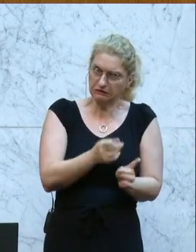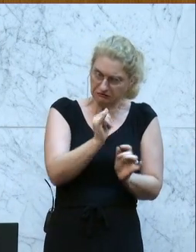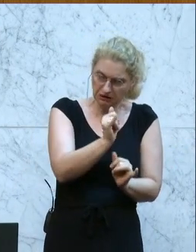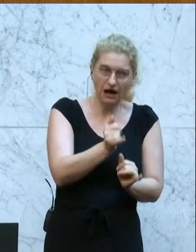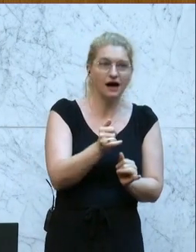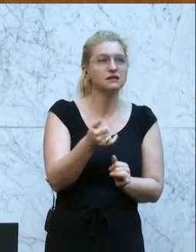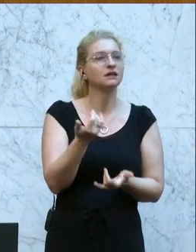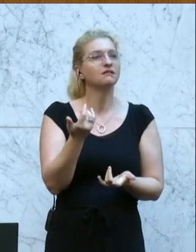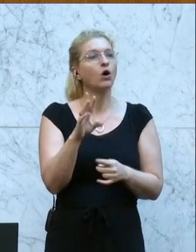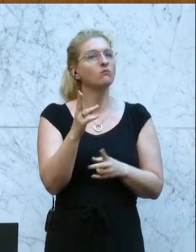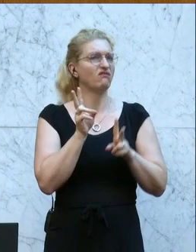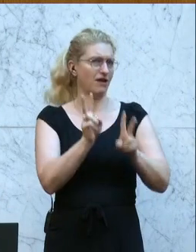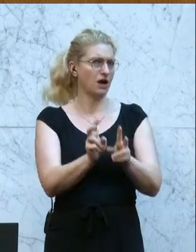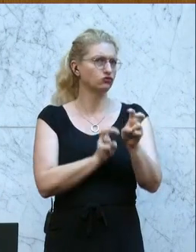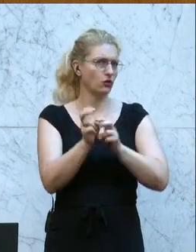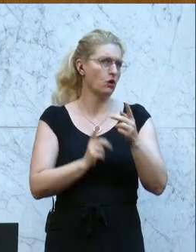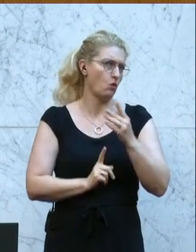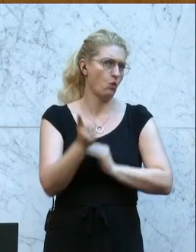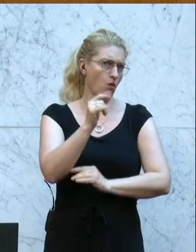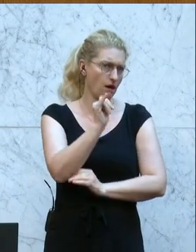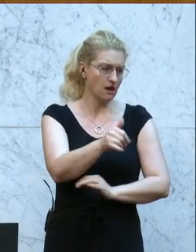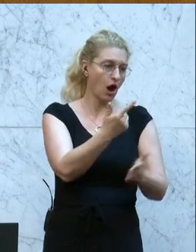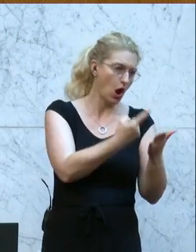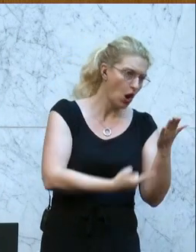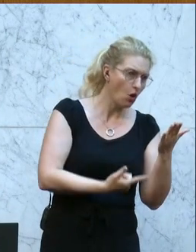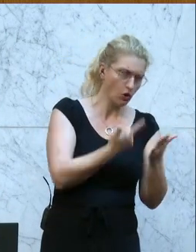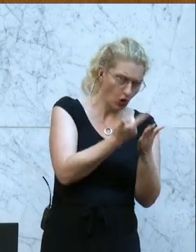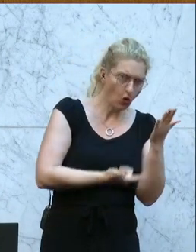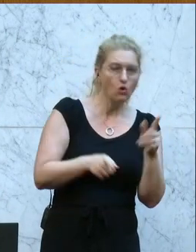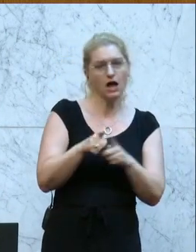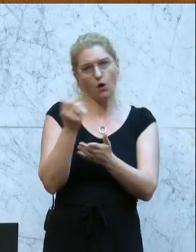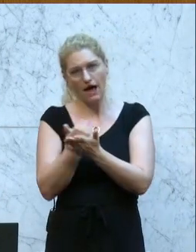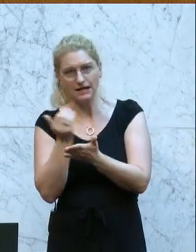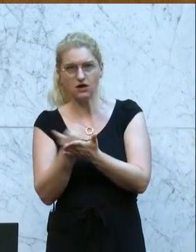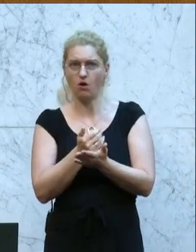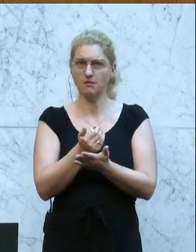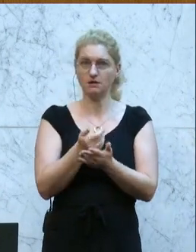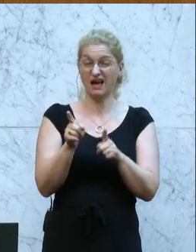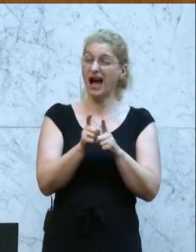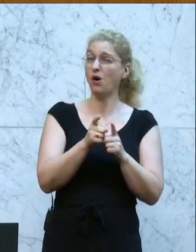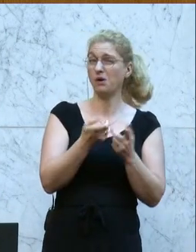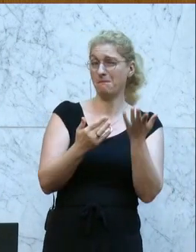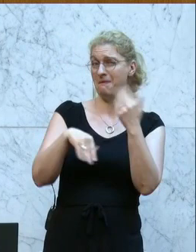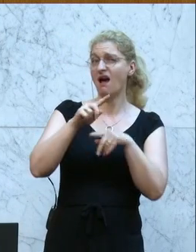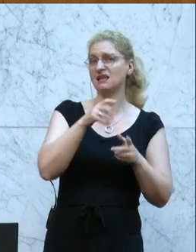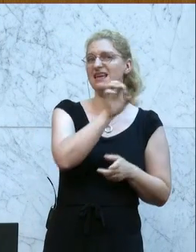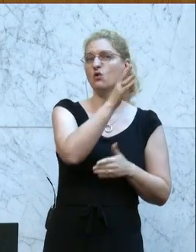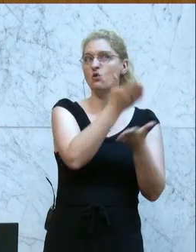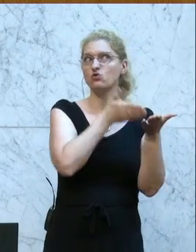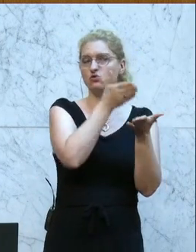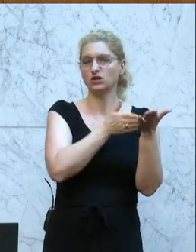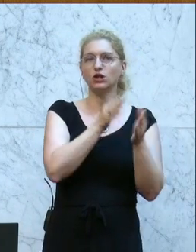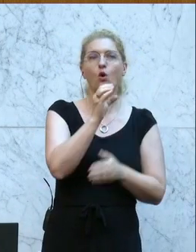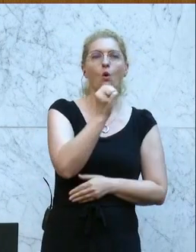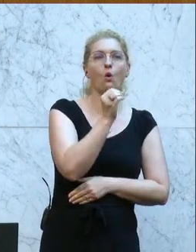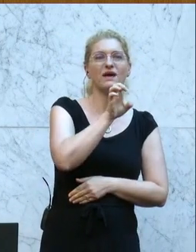Denn ja, wir haben tatsächlich sehr hohe Steuern, sowohl auf Lohn oder auch Einkommen, auch höher als im EU-Schnitt, auch höher als im OECD